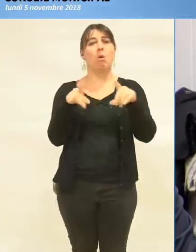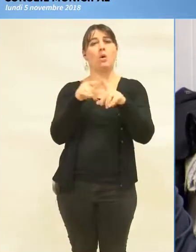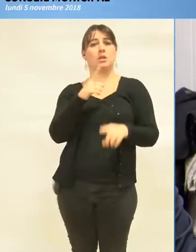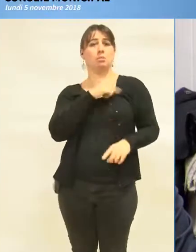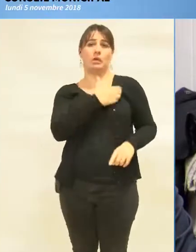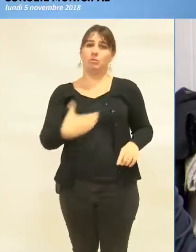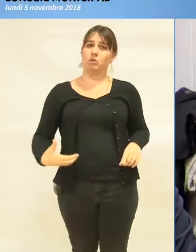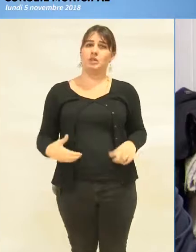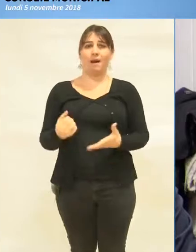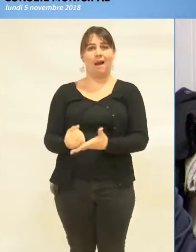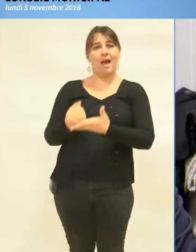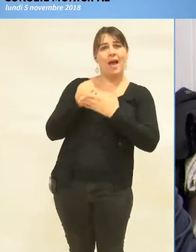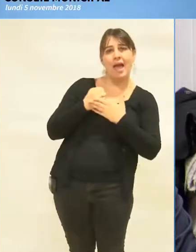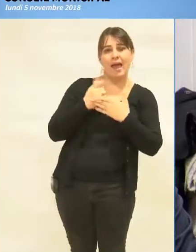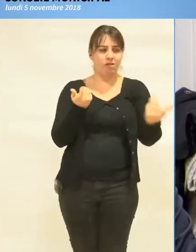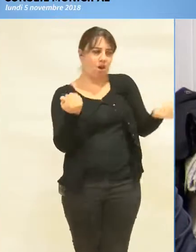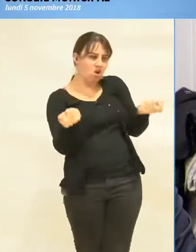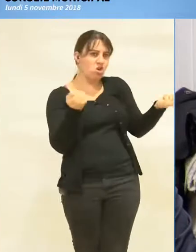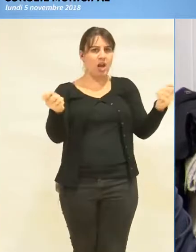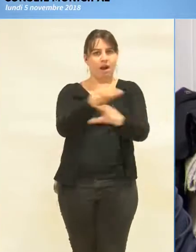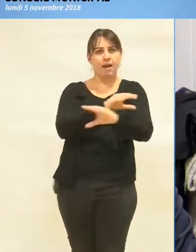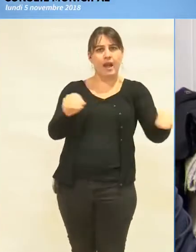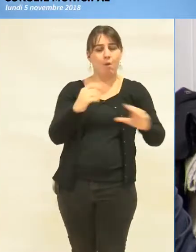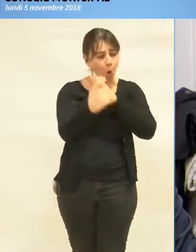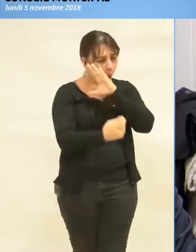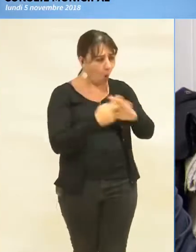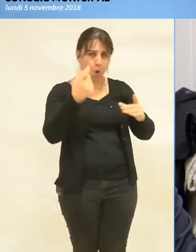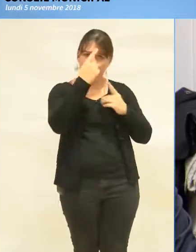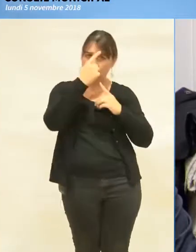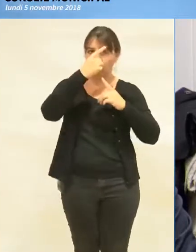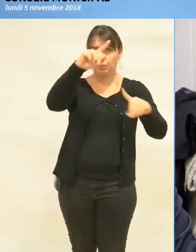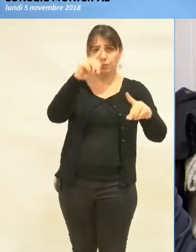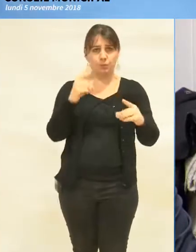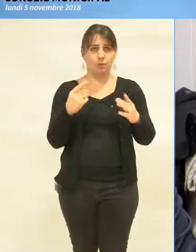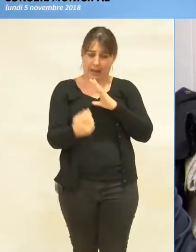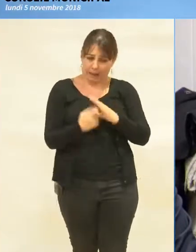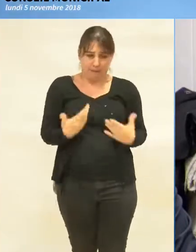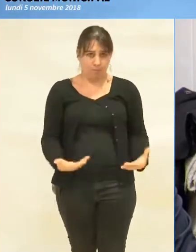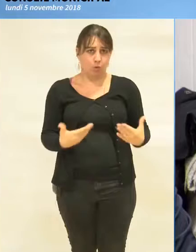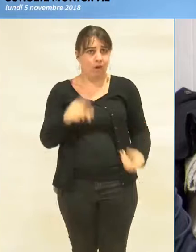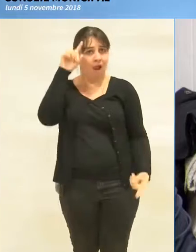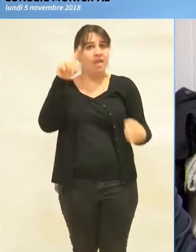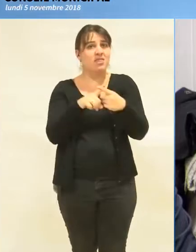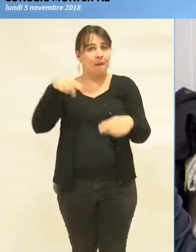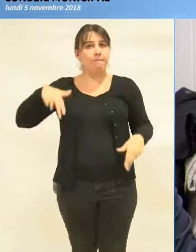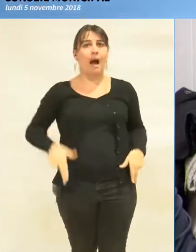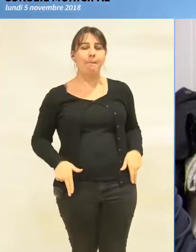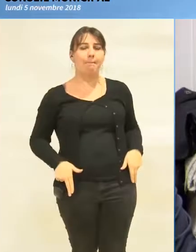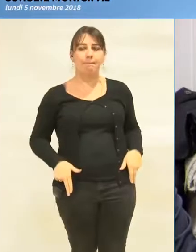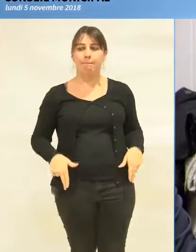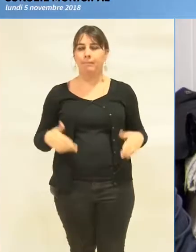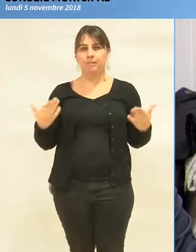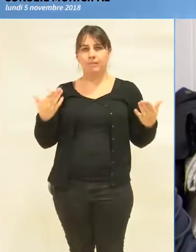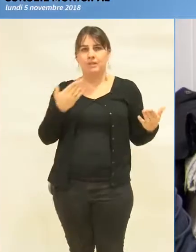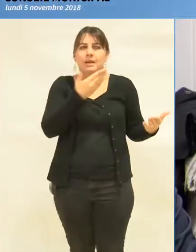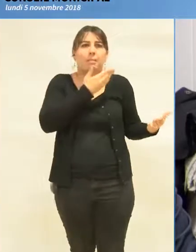municipale au maintien de l'ordre public, je réitère ma demande encore aujourd'hui quant à son armement. On ne peut pas être